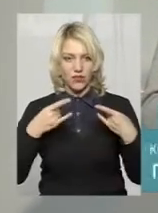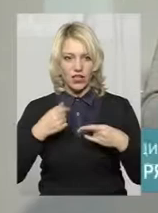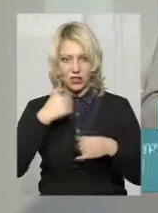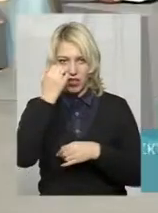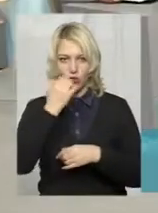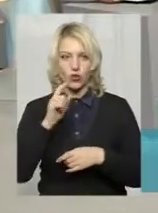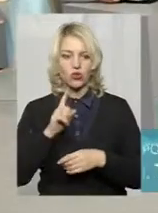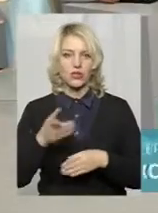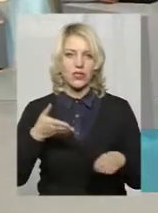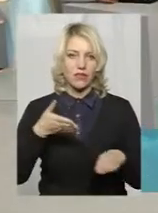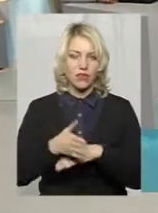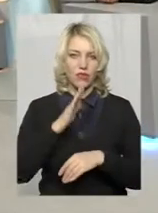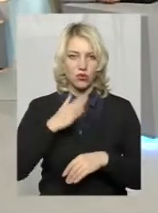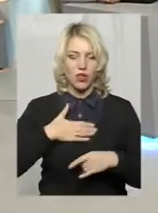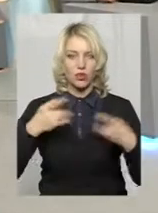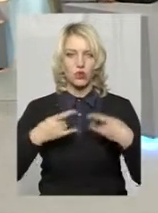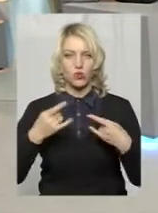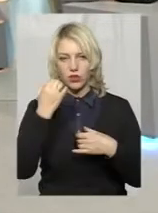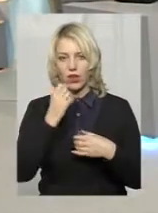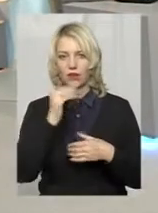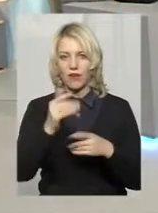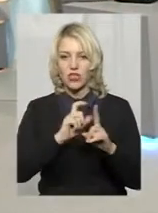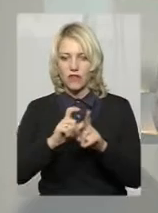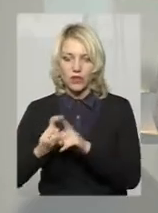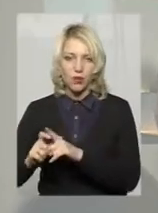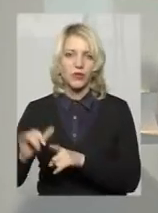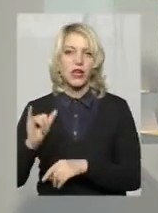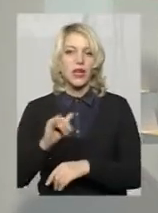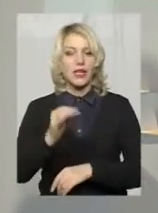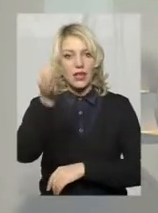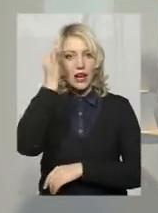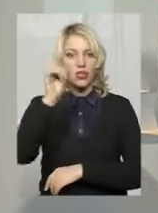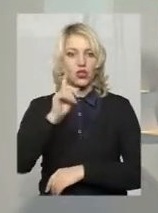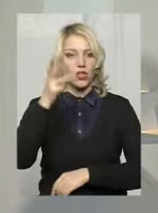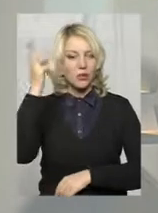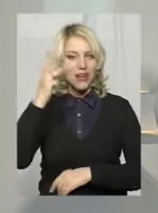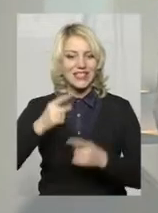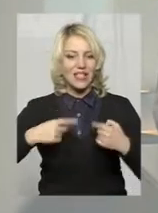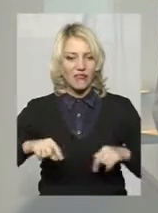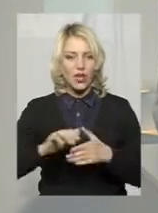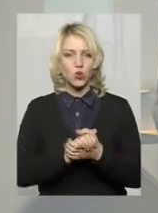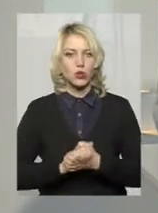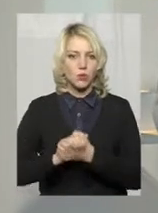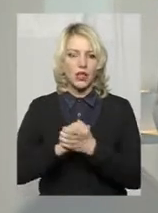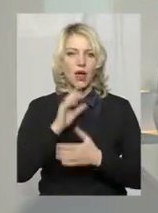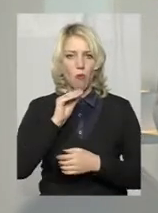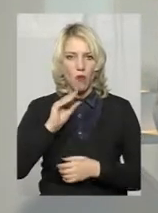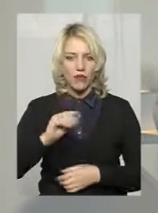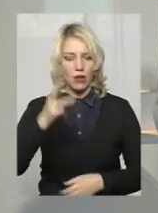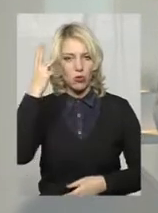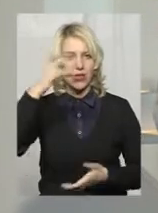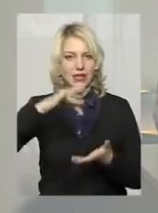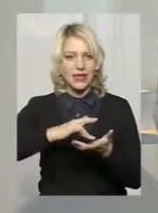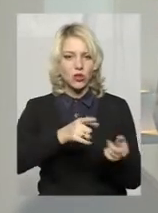дякую, що ви завітали до нас у студію, дякую за ваші відповіді. Нагадаю, що Хмельницька філія Суспільного мовника Поділля Центру